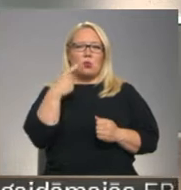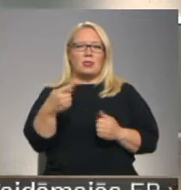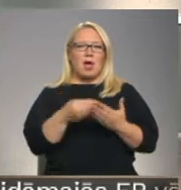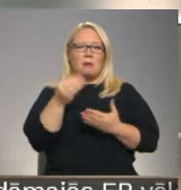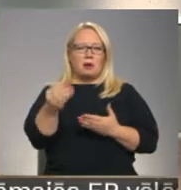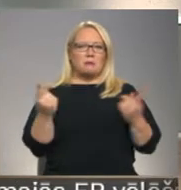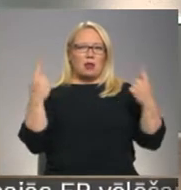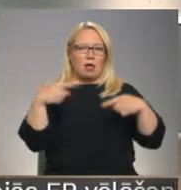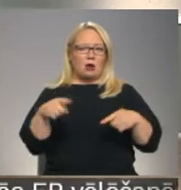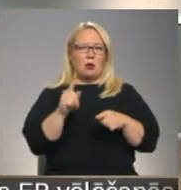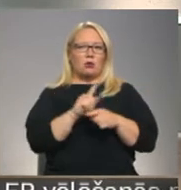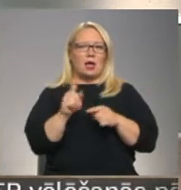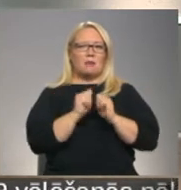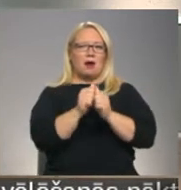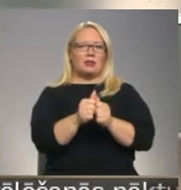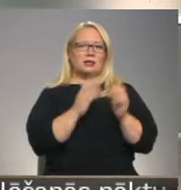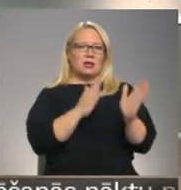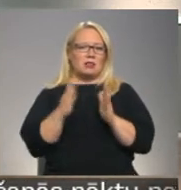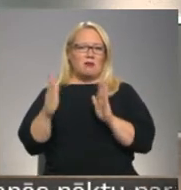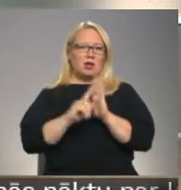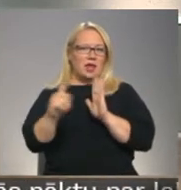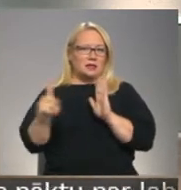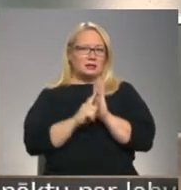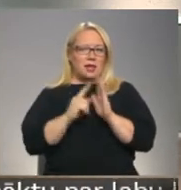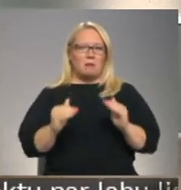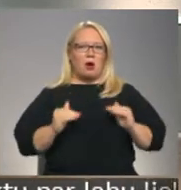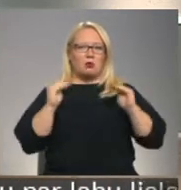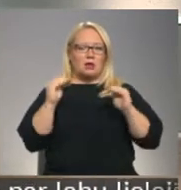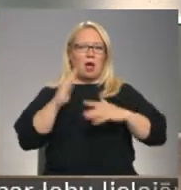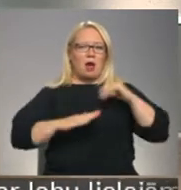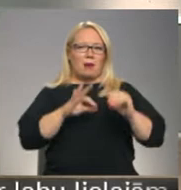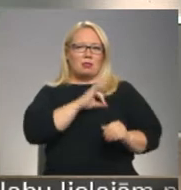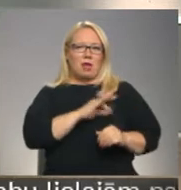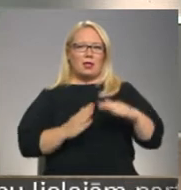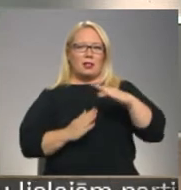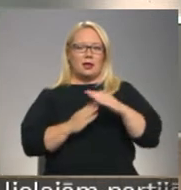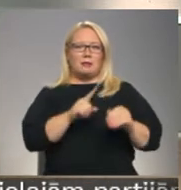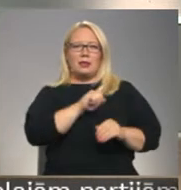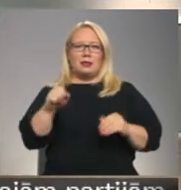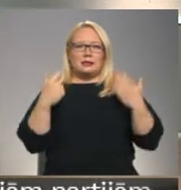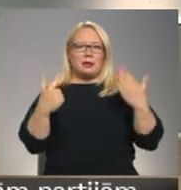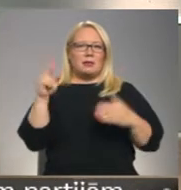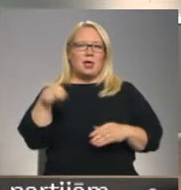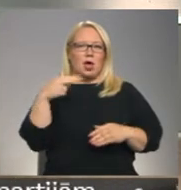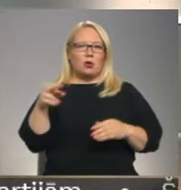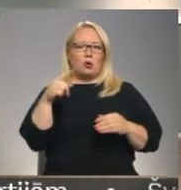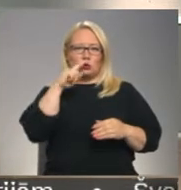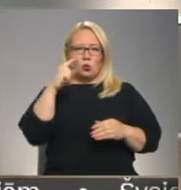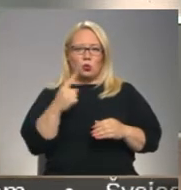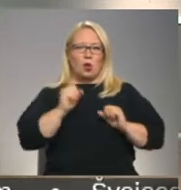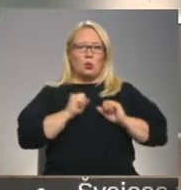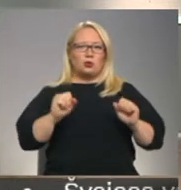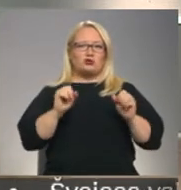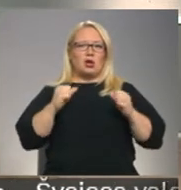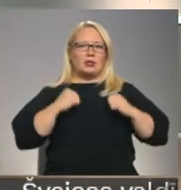kas tiek pavadīts gatavojoties reisiem, paaugstināt amatālgas likmi līdz 7 eiro stundā, nodrošināt taisnīgus, drošus